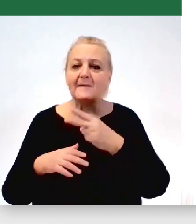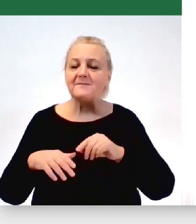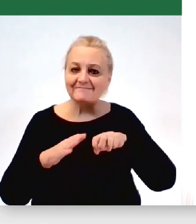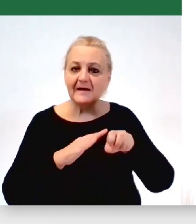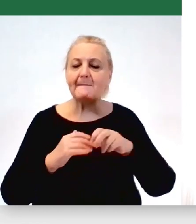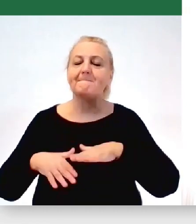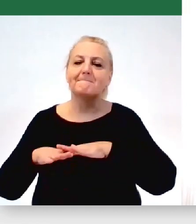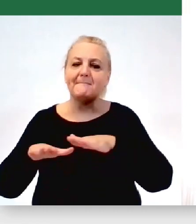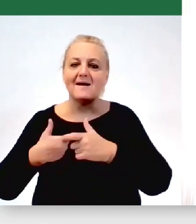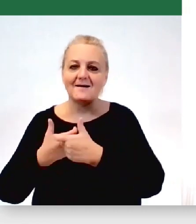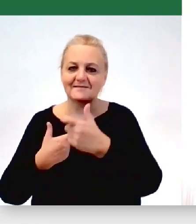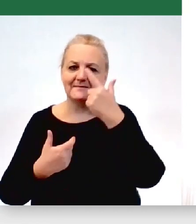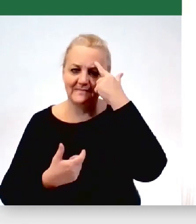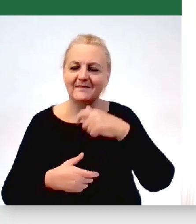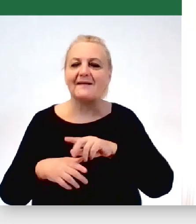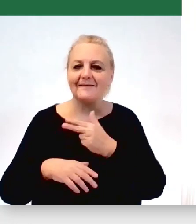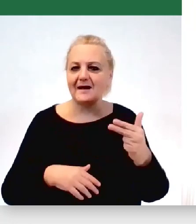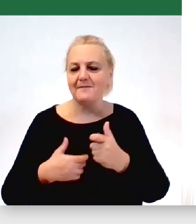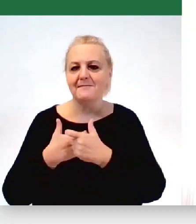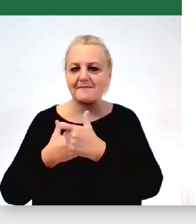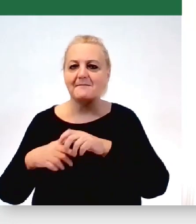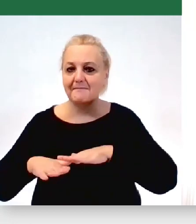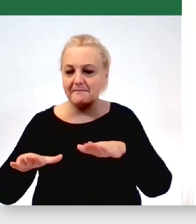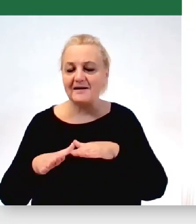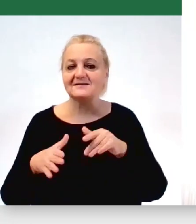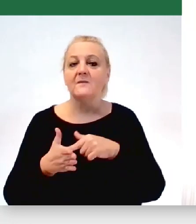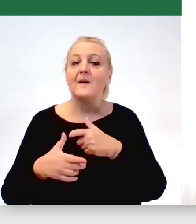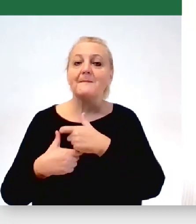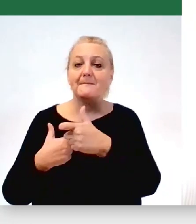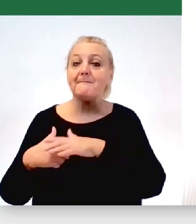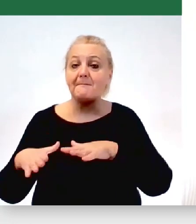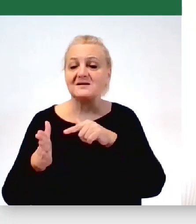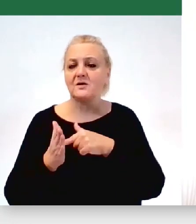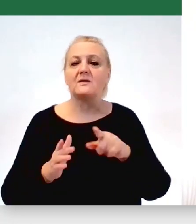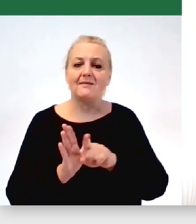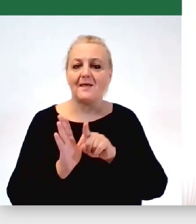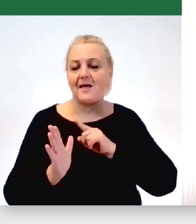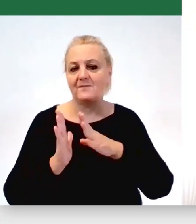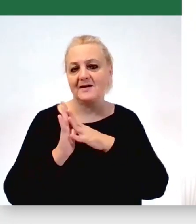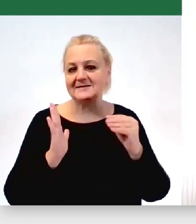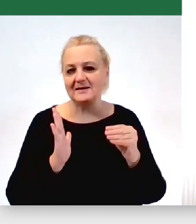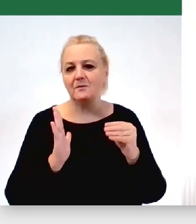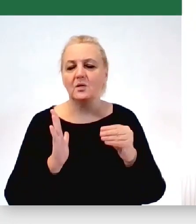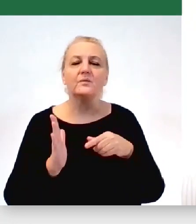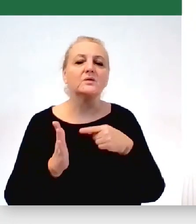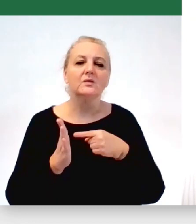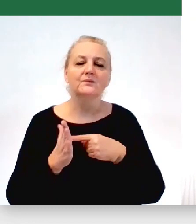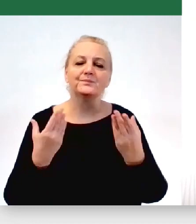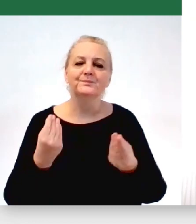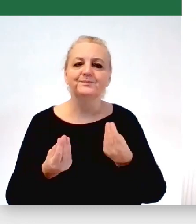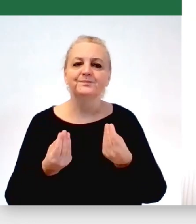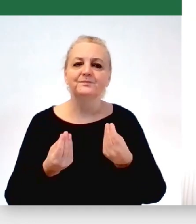falę basenów i te baseny są dla mnie też symbolą czasem takiego, takich